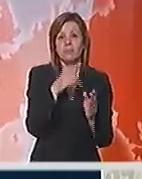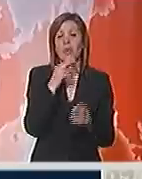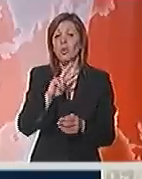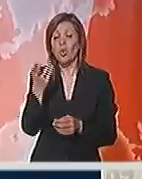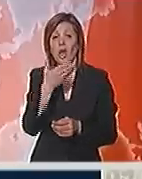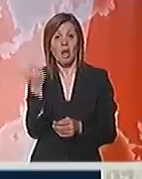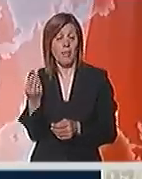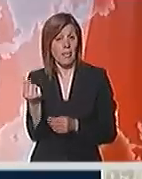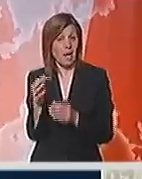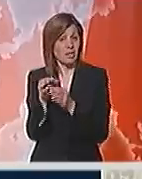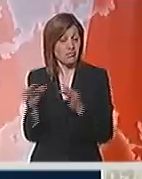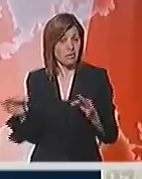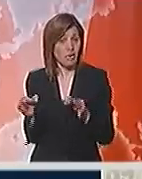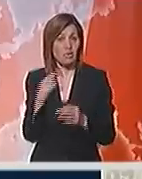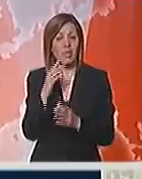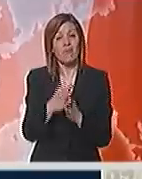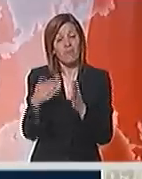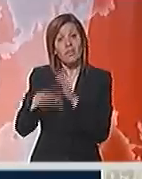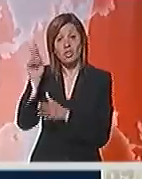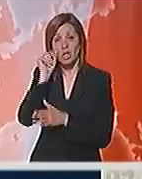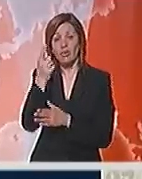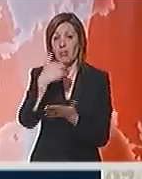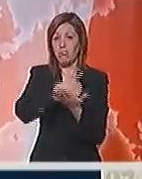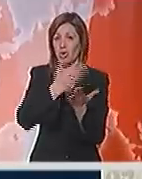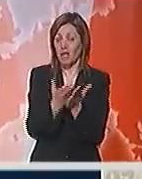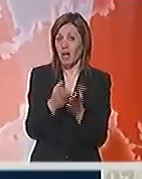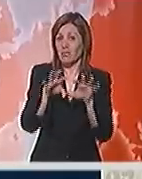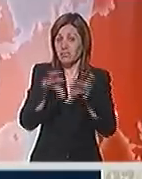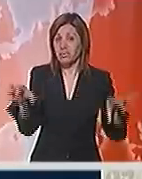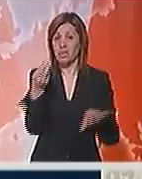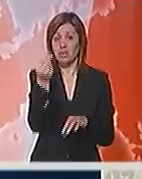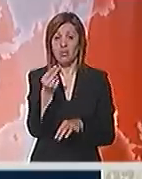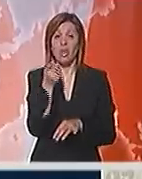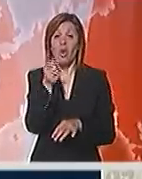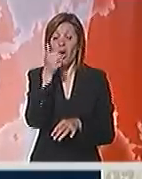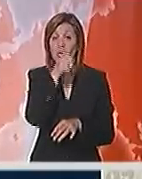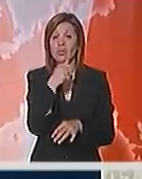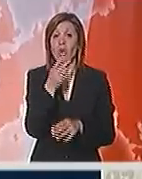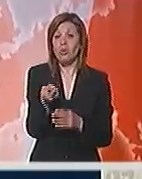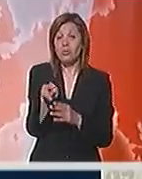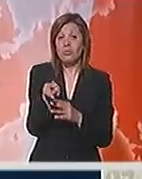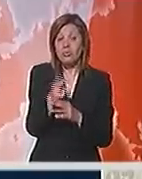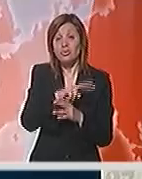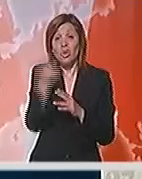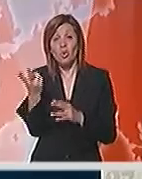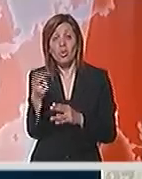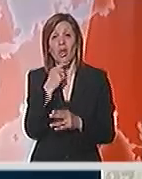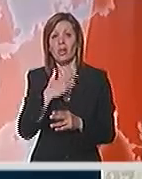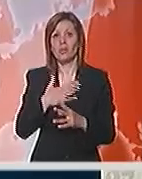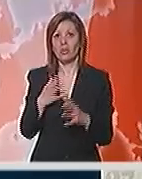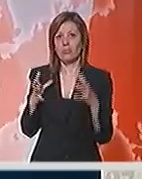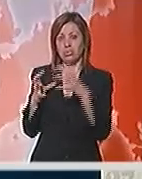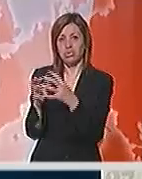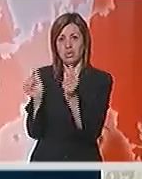nema pare, znači koja je veća. I to je jedna podla u Srbiji. Samo što ova druga Srbije ne ume da se konstituiše,